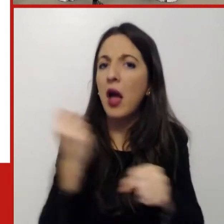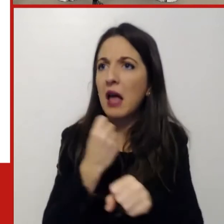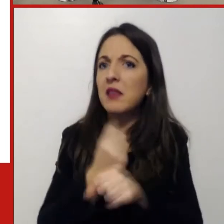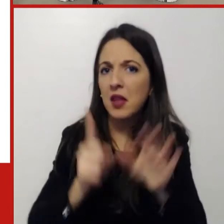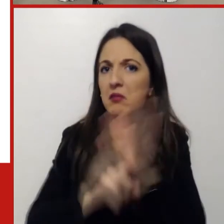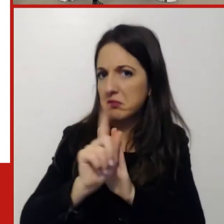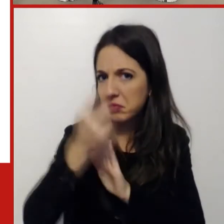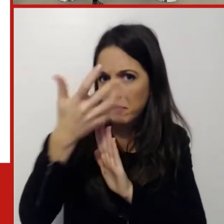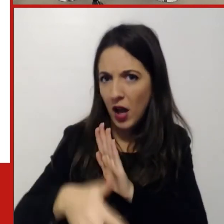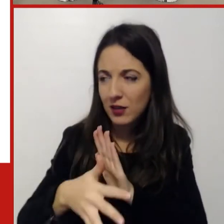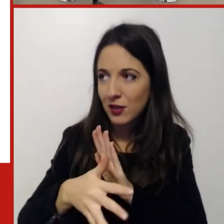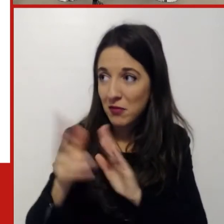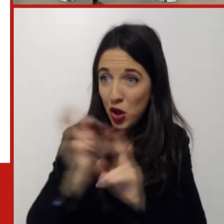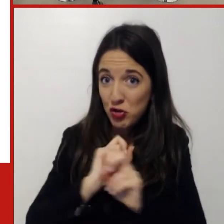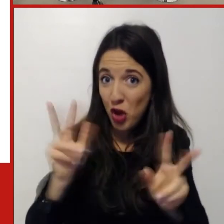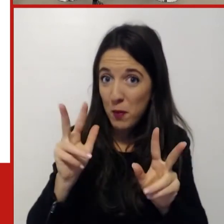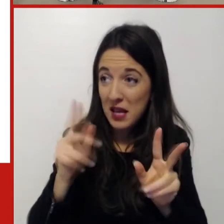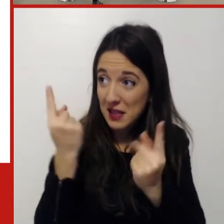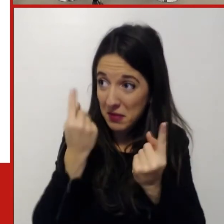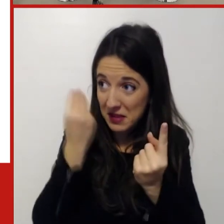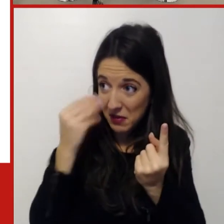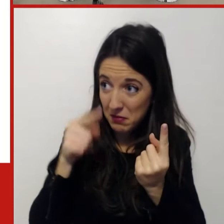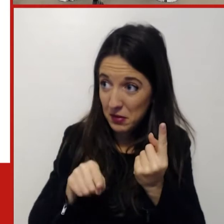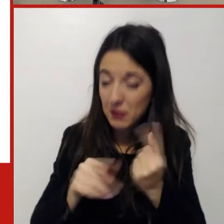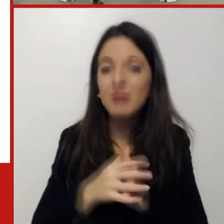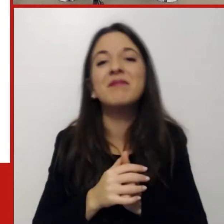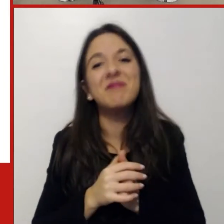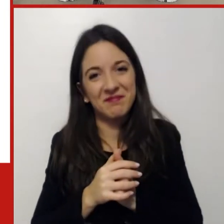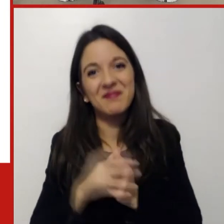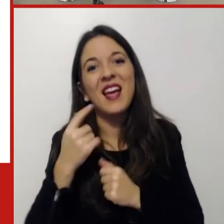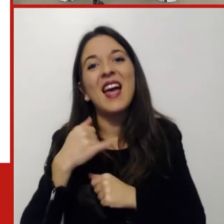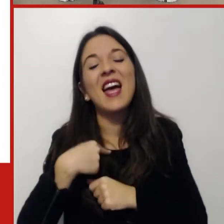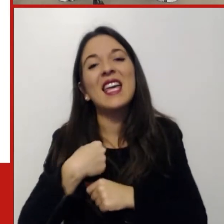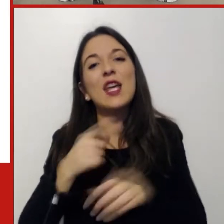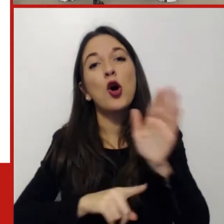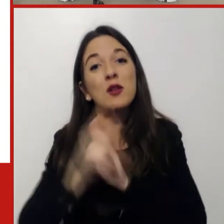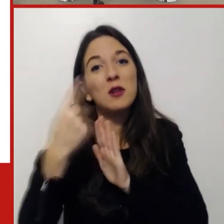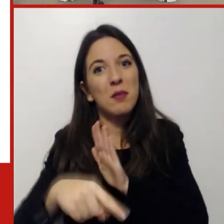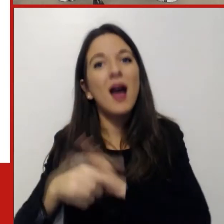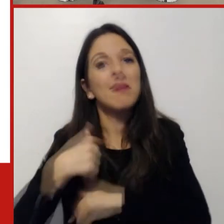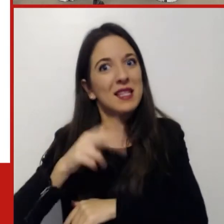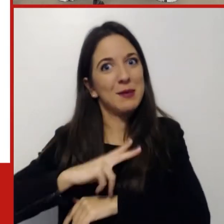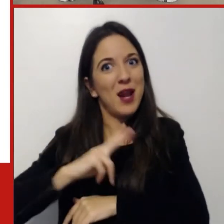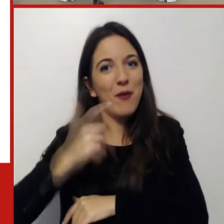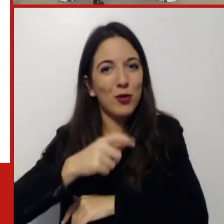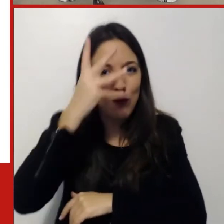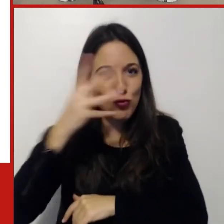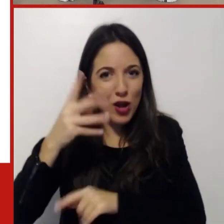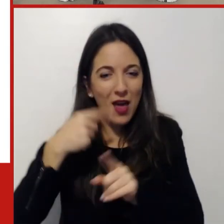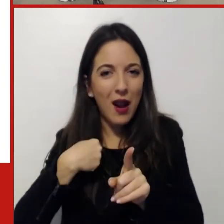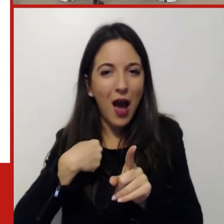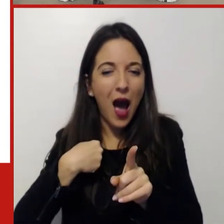Sei sorpreso da questo risultato? Era quello che attendevi? Era quello in cui speravo, perché essendo generali è stato uno dei